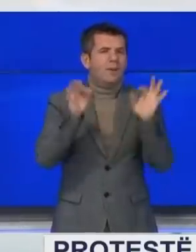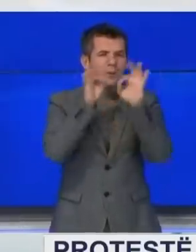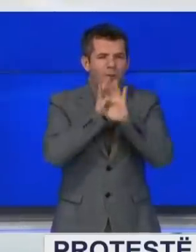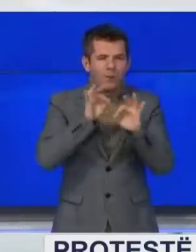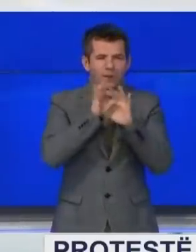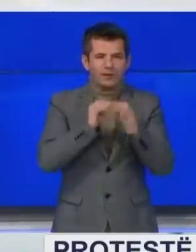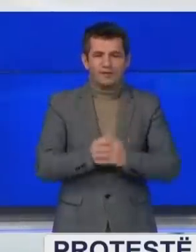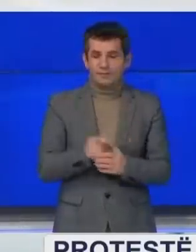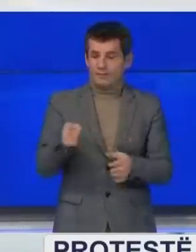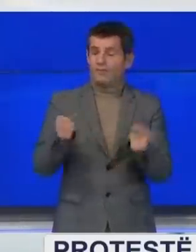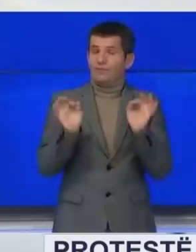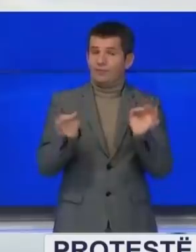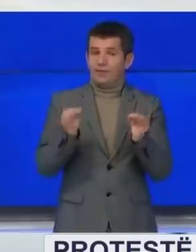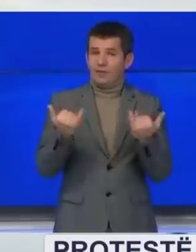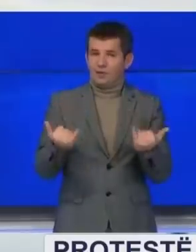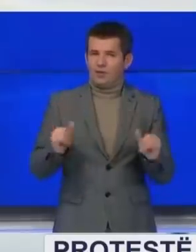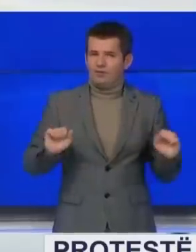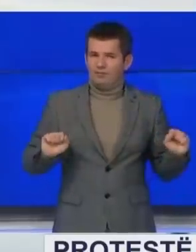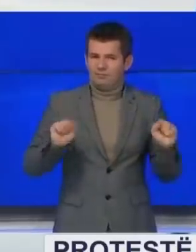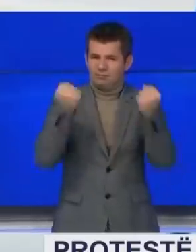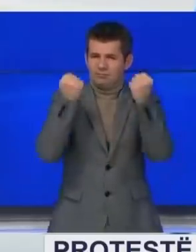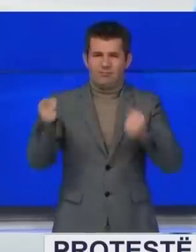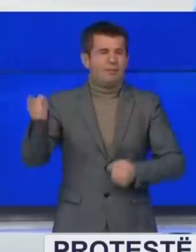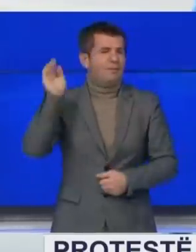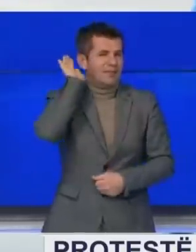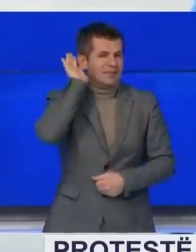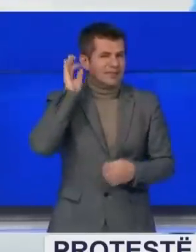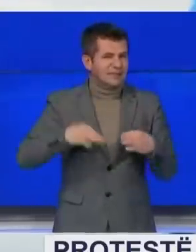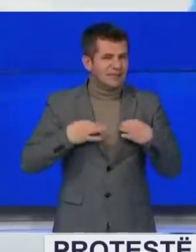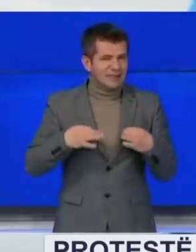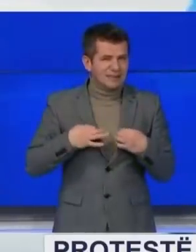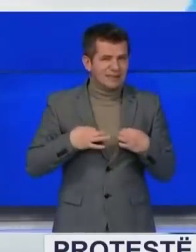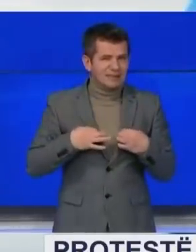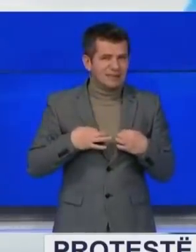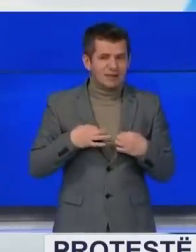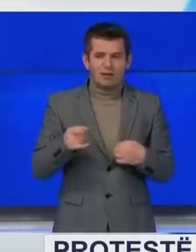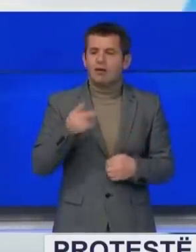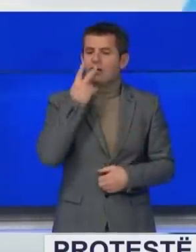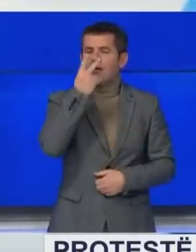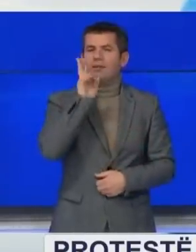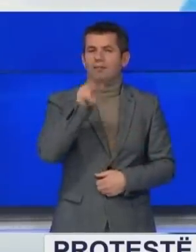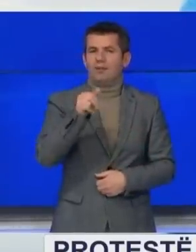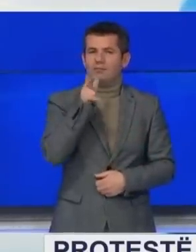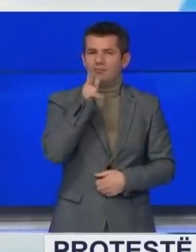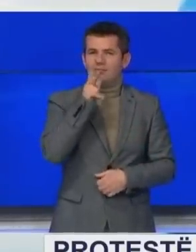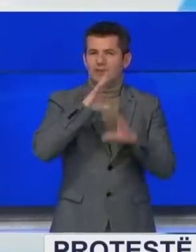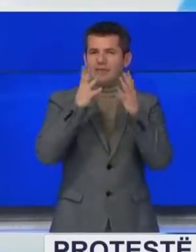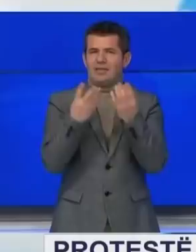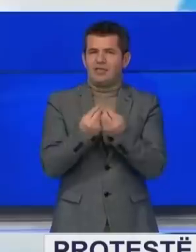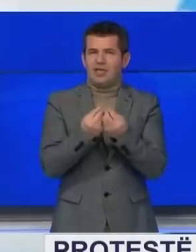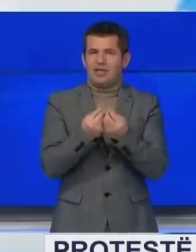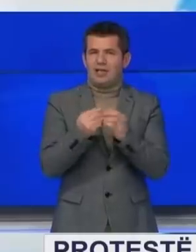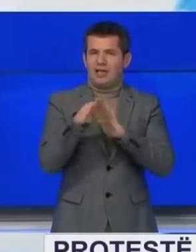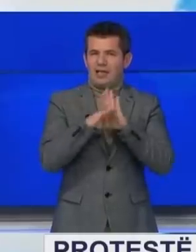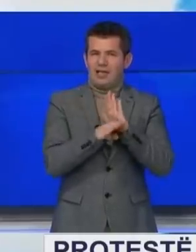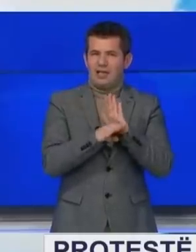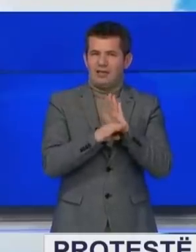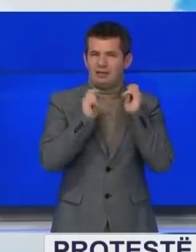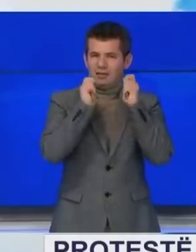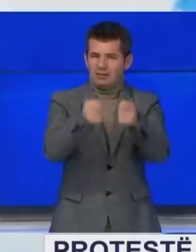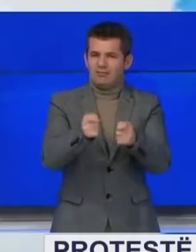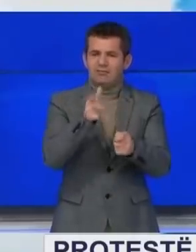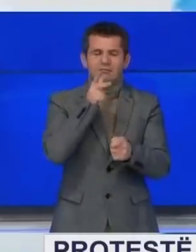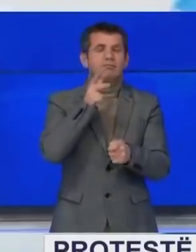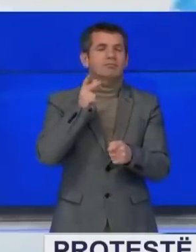E specializantës që sot kanë protestuar par amnistis shëndecis kanë bërë dhe ditur se do të shvridzojnë të gjitha mjetet ligjore për të